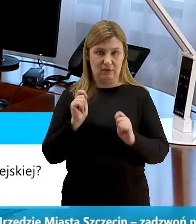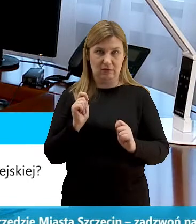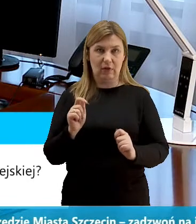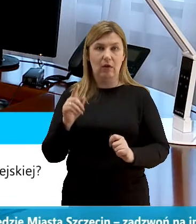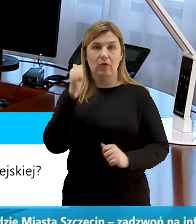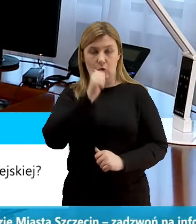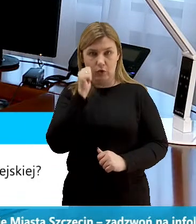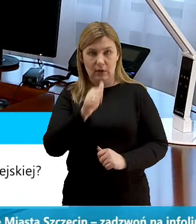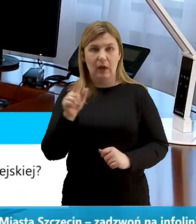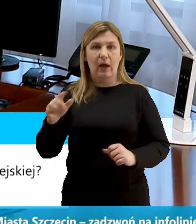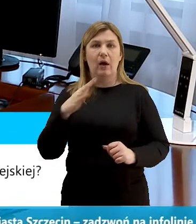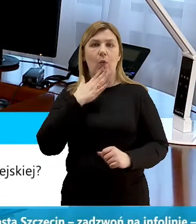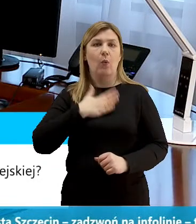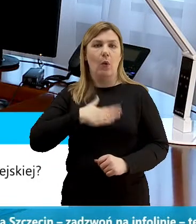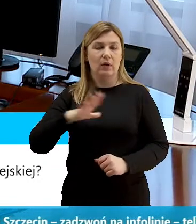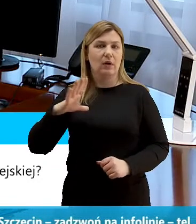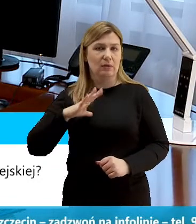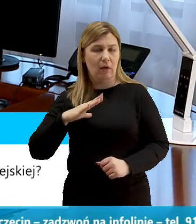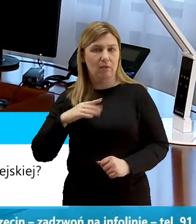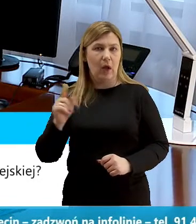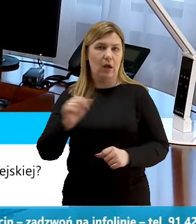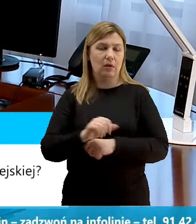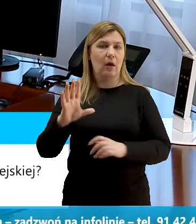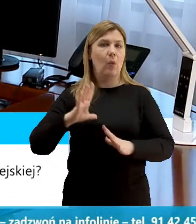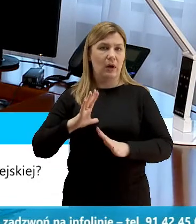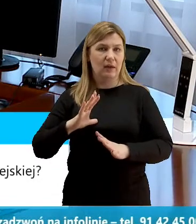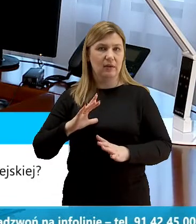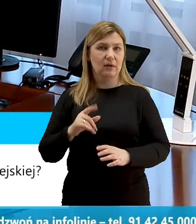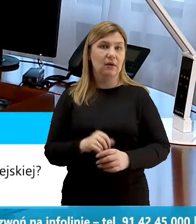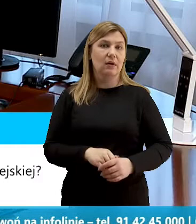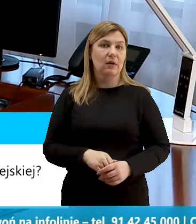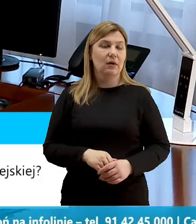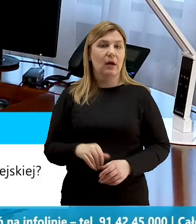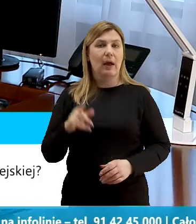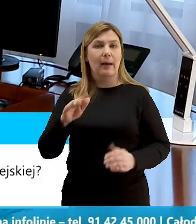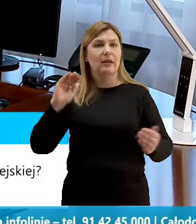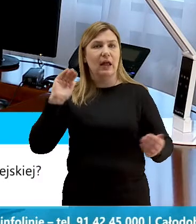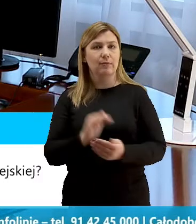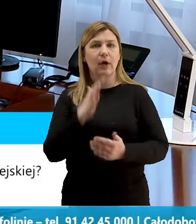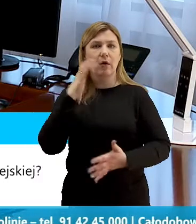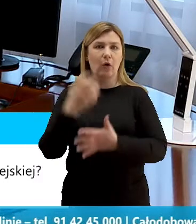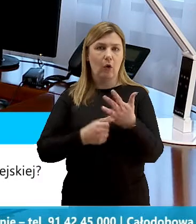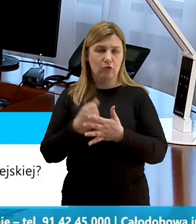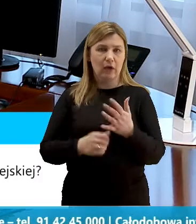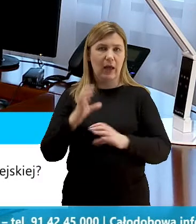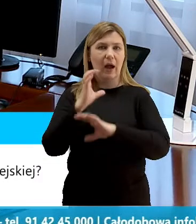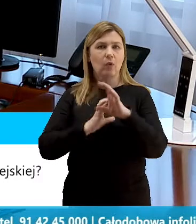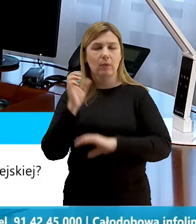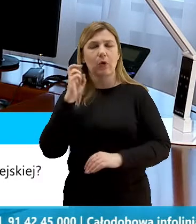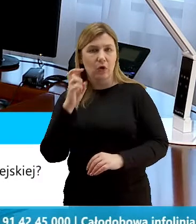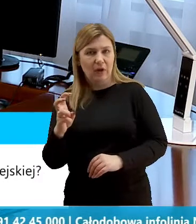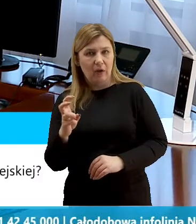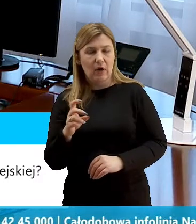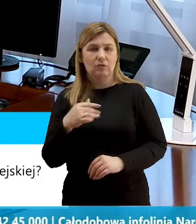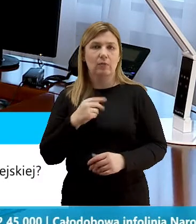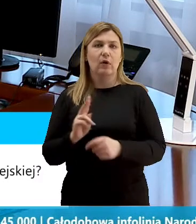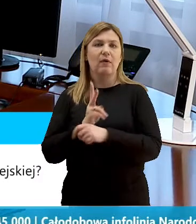tryb weekendowy w weekendy i minimalne korzystanie z komunikacji miejskiej, tak abyśmy siadali do